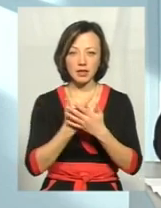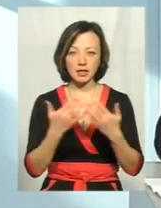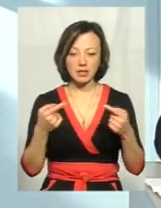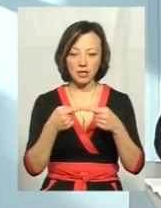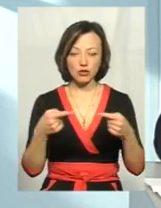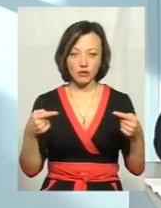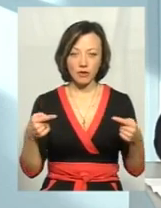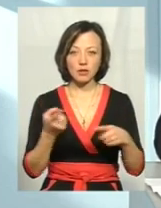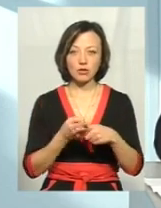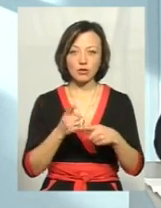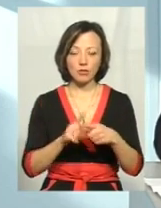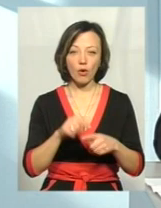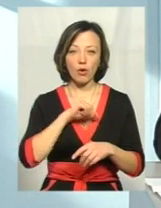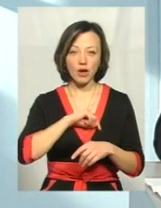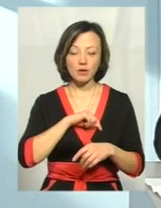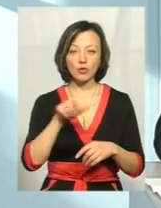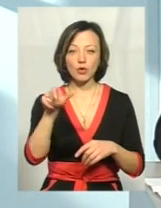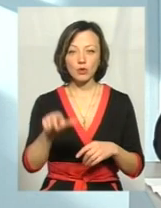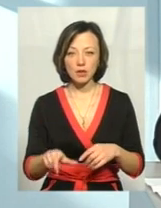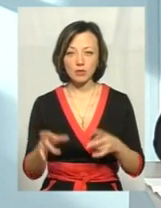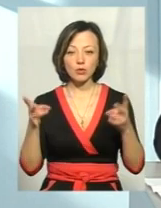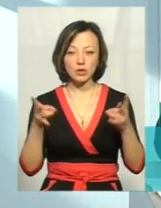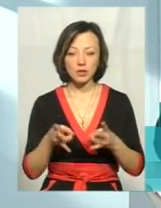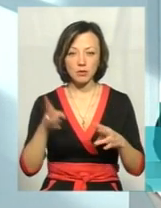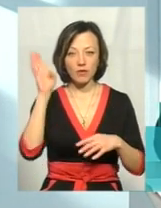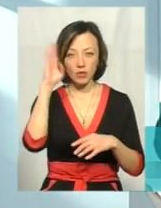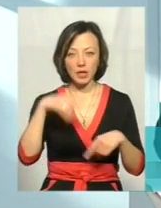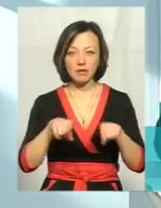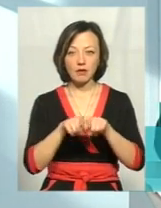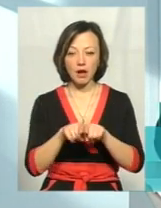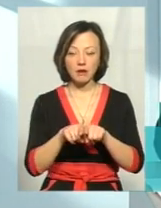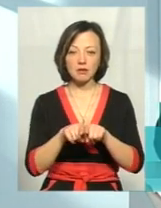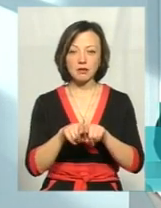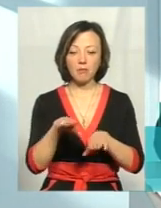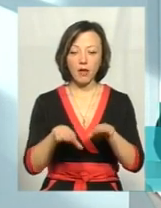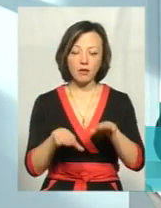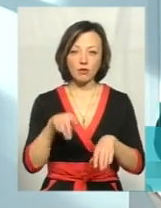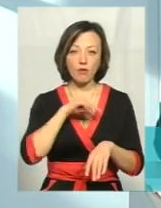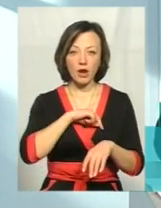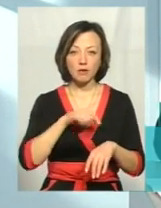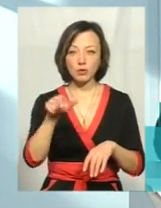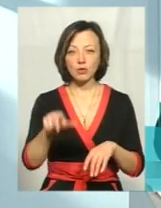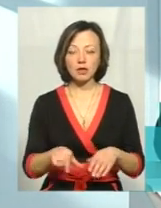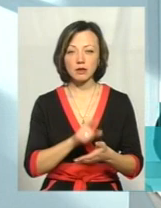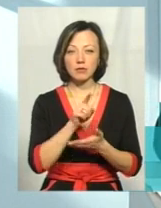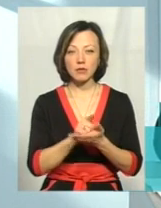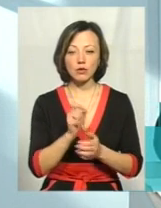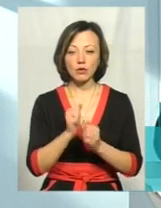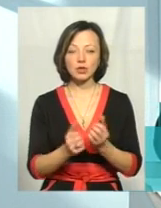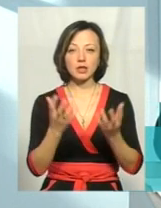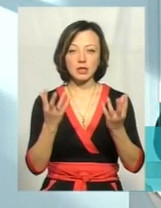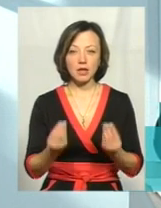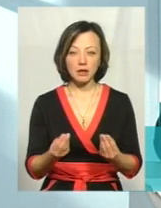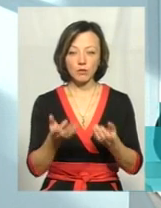речовин. А для організму людини потрібна вода так збалансована, що організм людини у нас кожен день